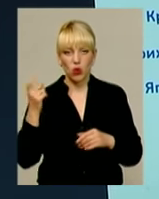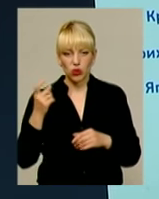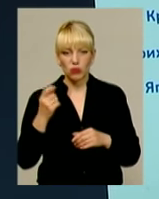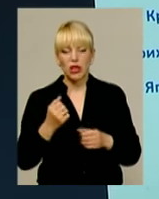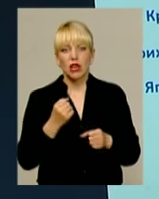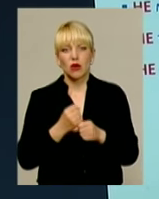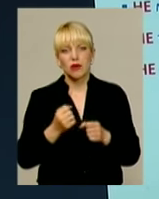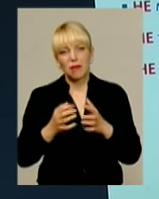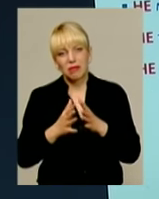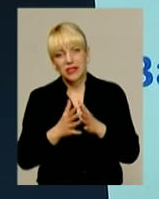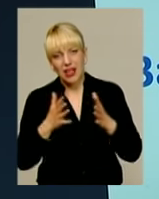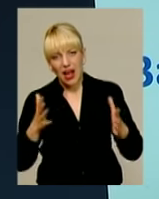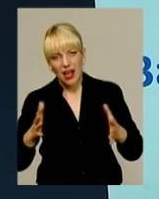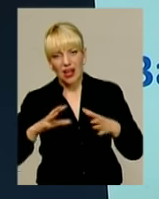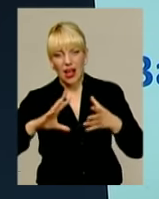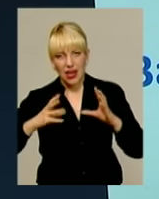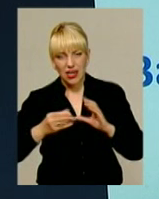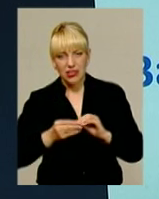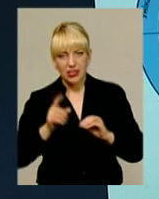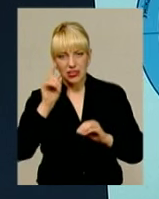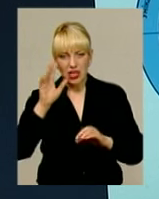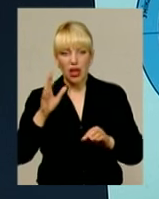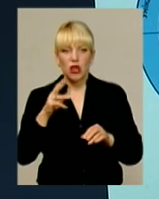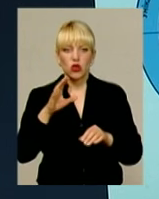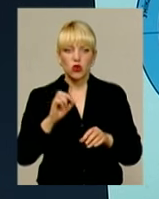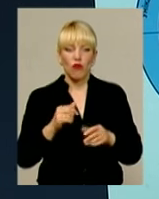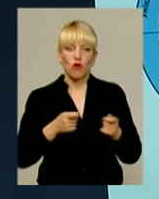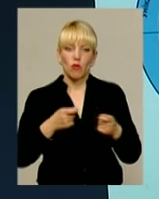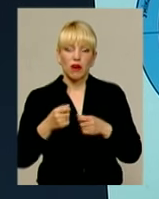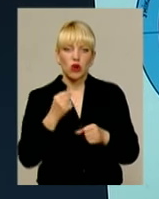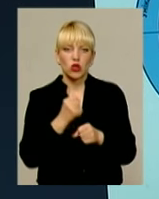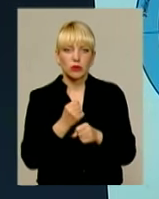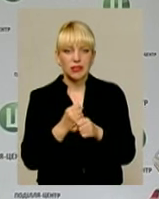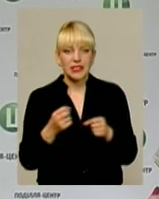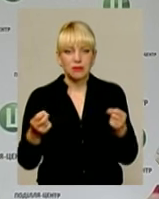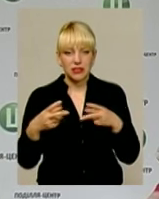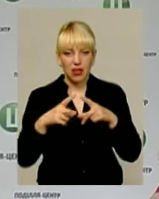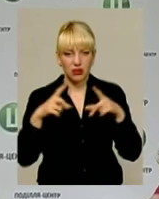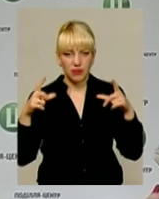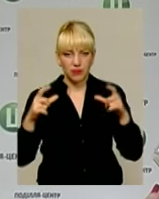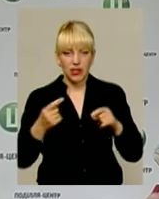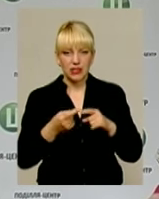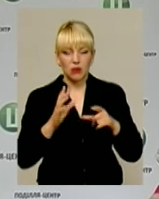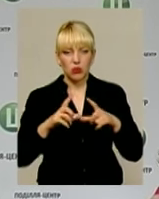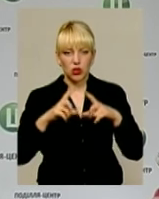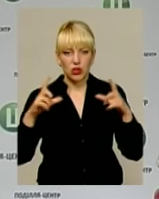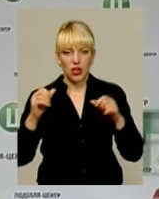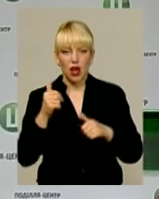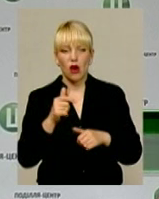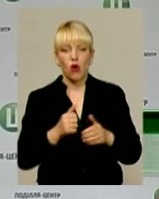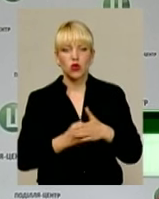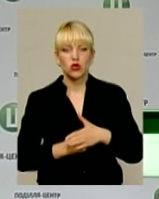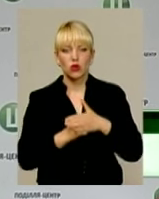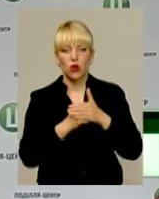бренду Хмельниччини, то вже в іншому управлінні працюють над розробленням самого логотипу області. Це буде логотип на основі конкурсу